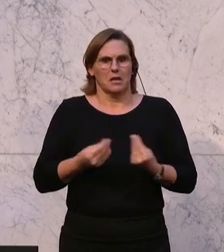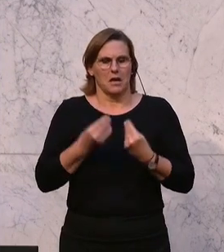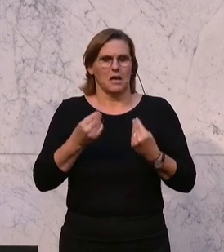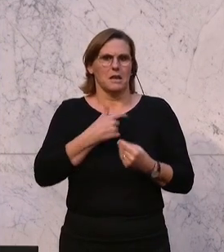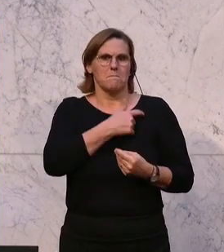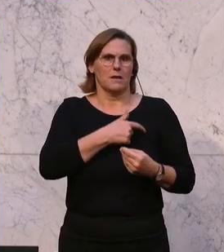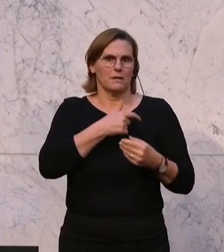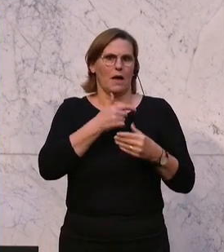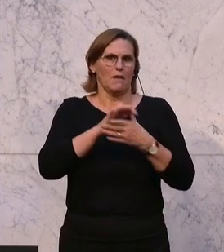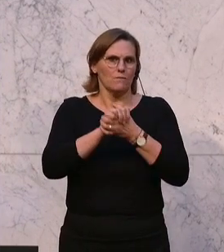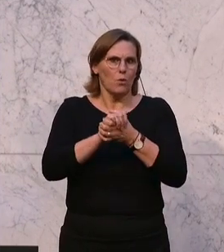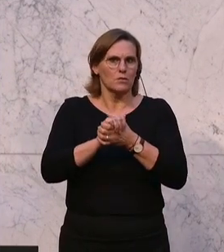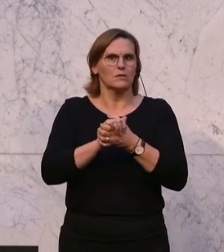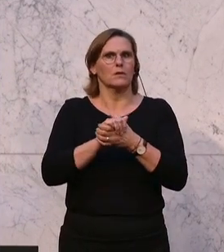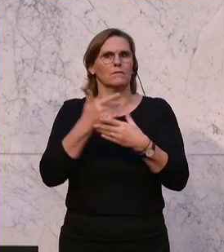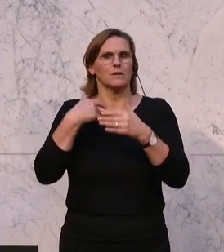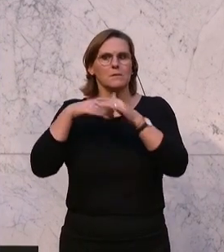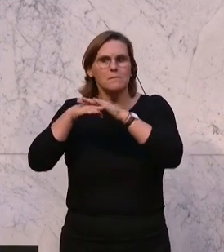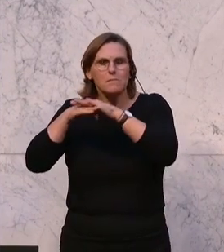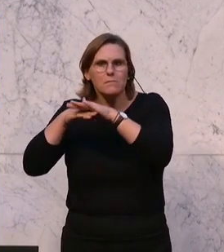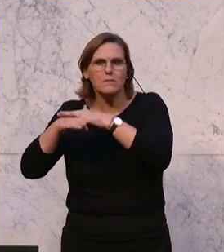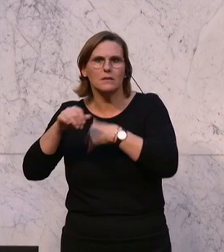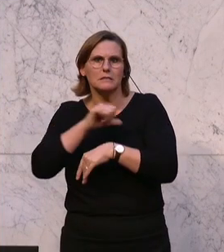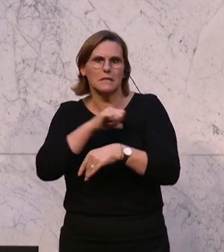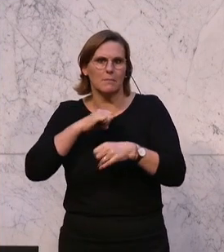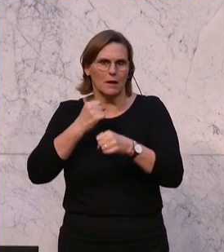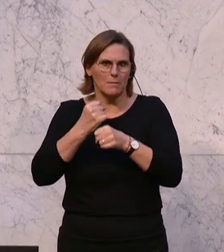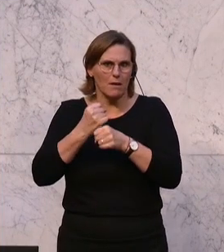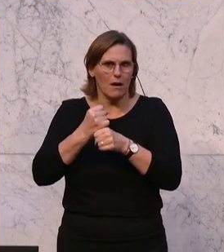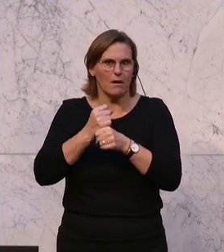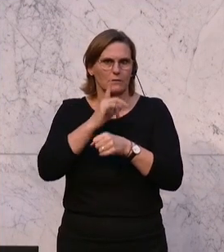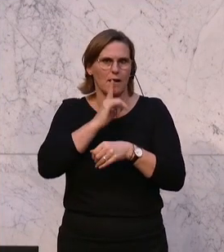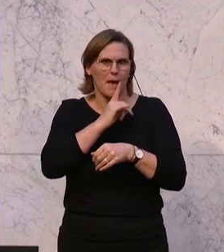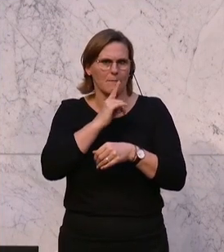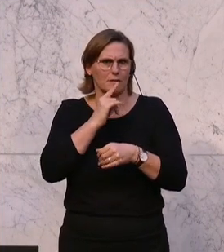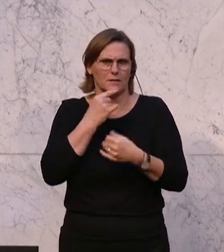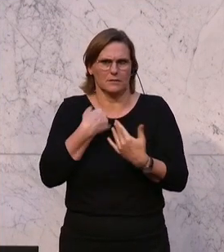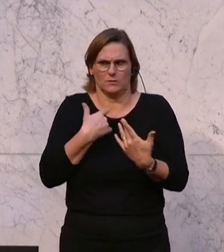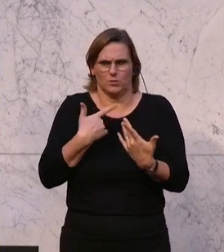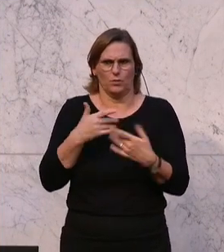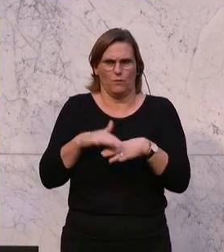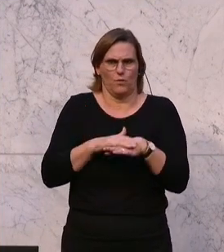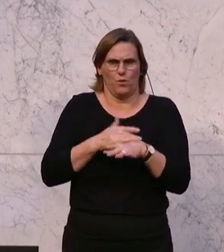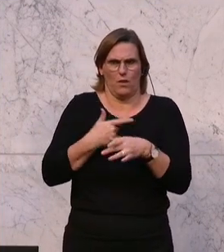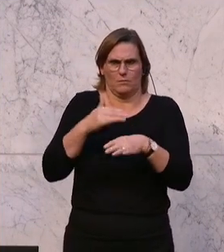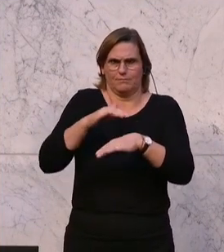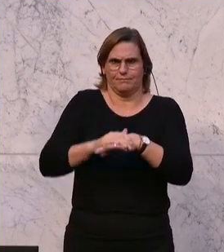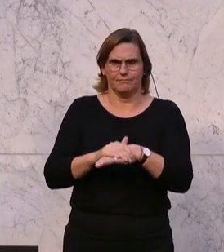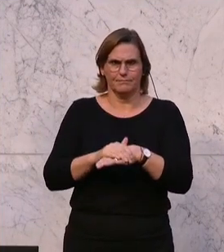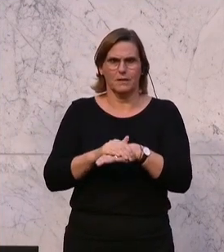Parteifreunden aufgeteilt, haben schlussendlich für den eigenen Apparat zur Verfügung gestellt. Das ist doch ein Rückschluss, auf den man kommen muss.